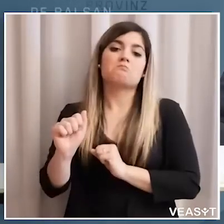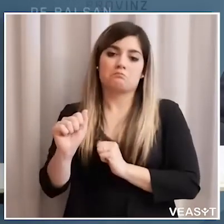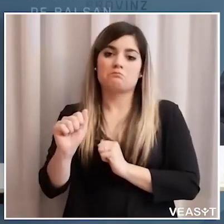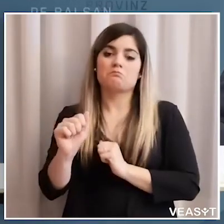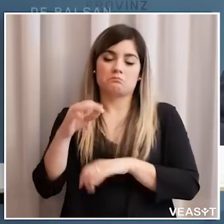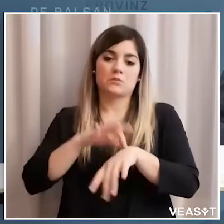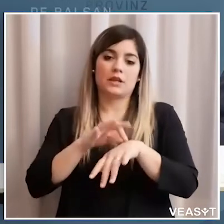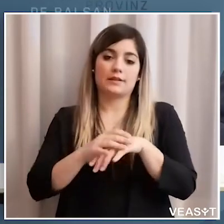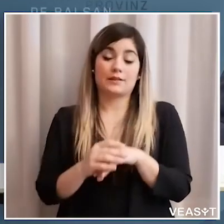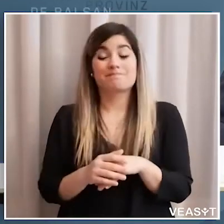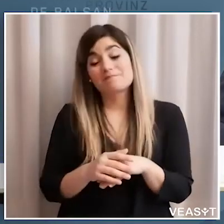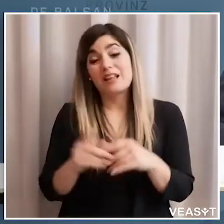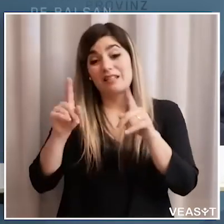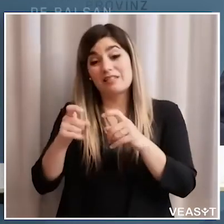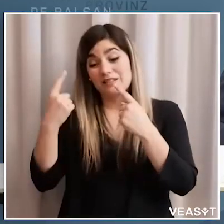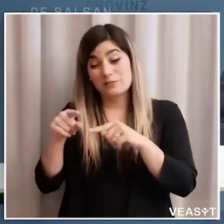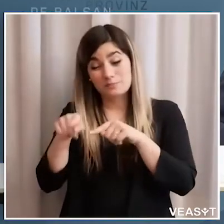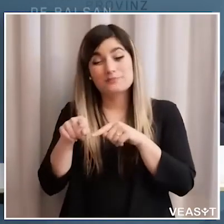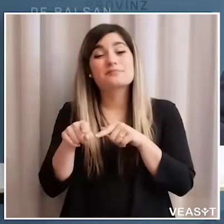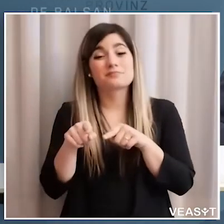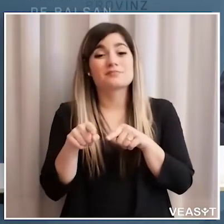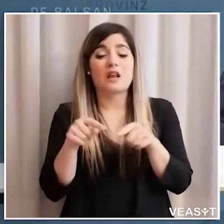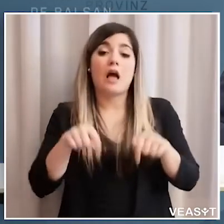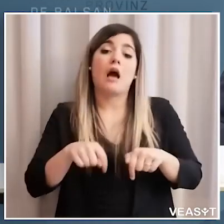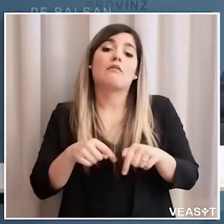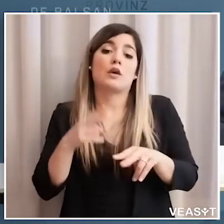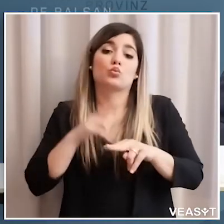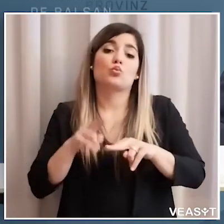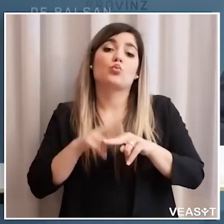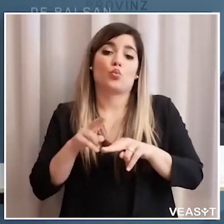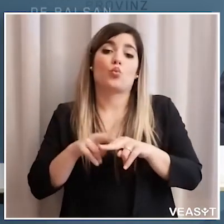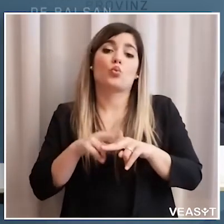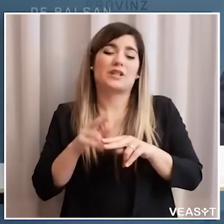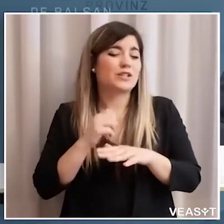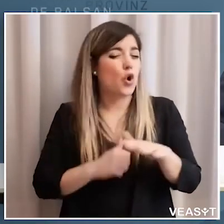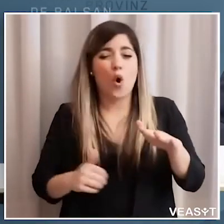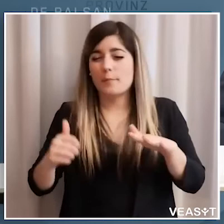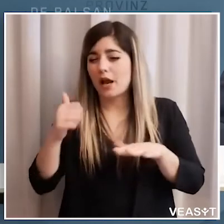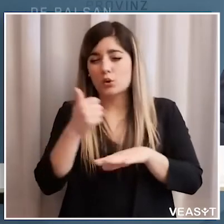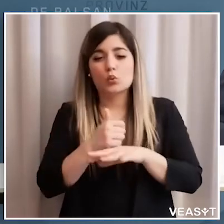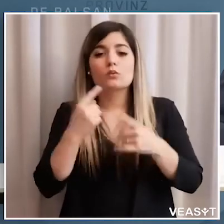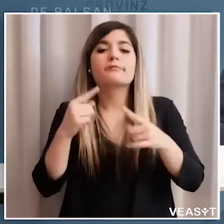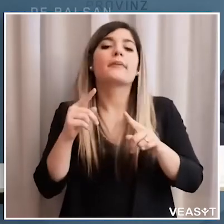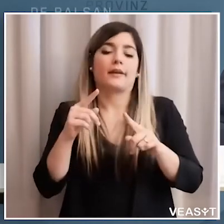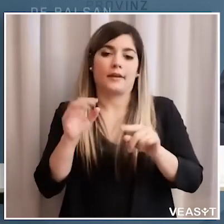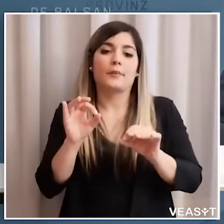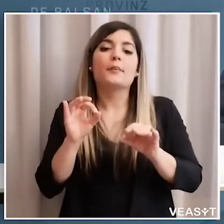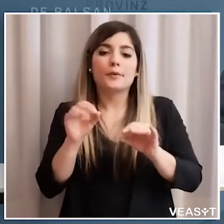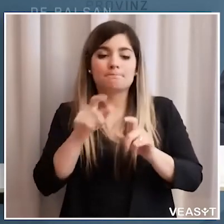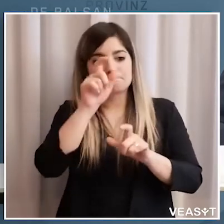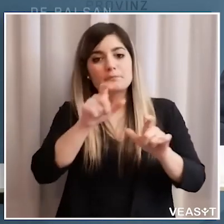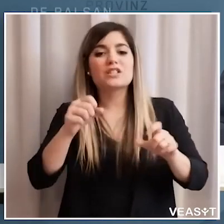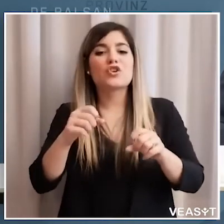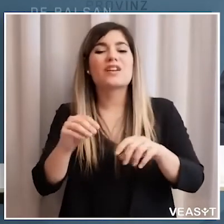la malattia questi test vengono adesso utilizzati soprattutto per testare